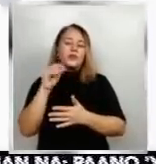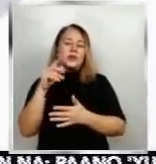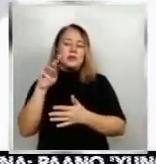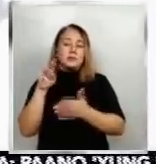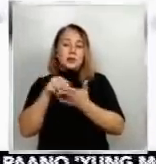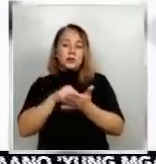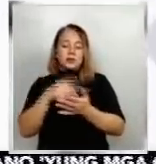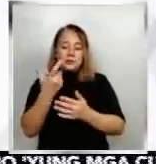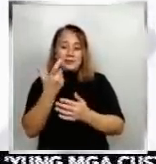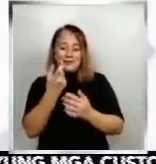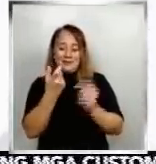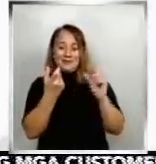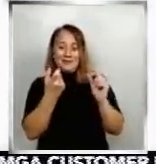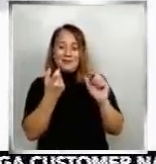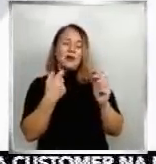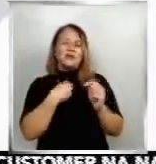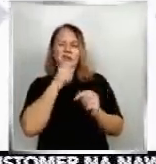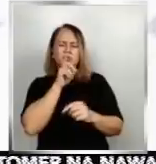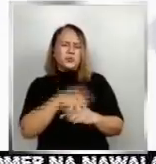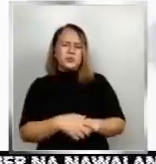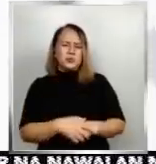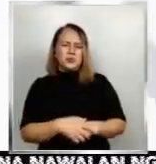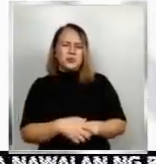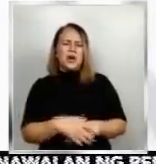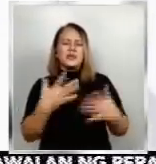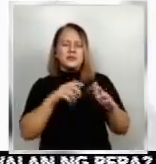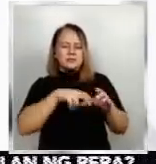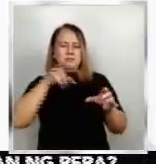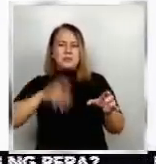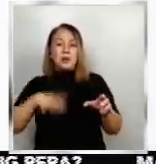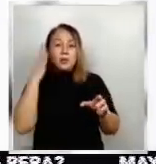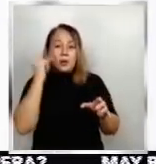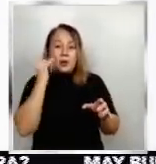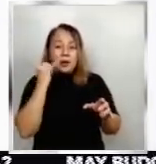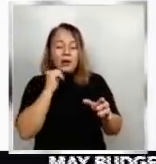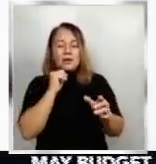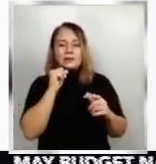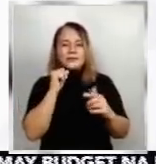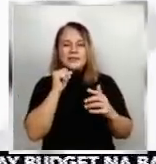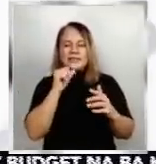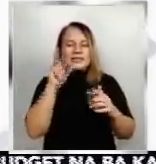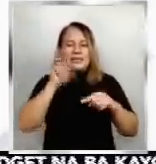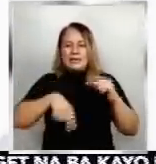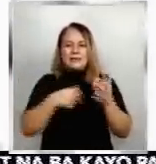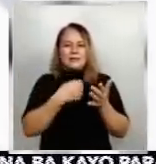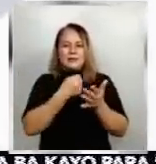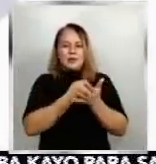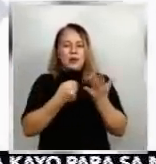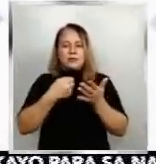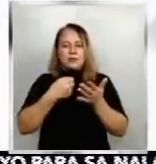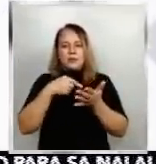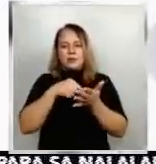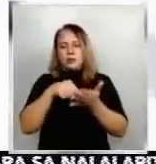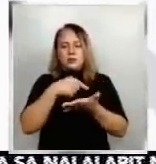katutugan yung sinasabi niya. nag-backout na kasi hindi nga makasupply at budget. Ba't naman kami